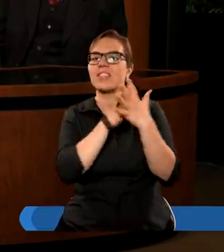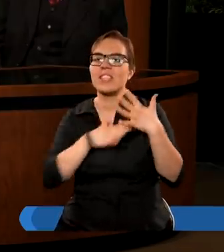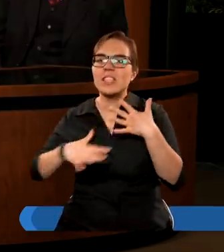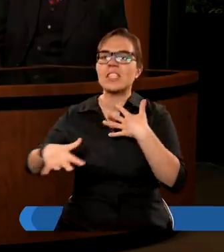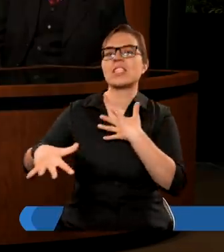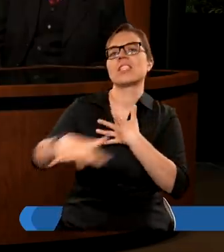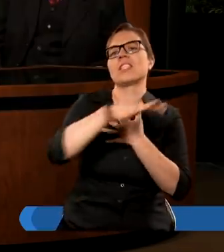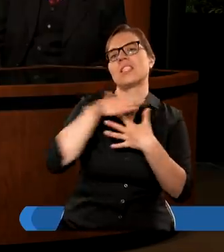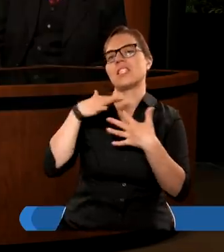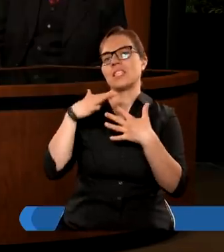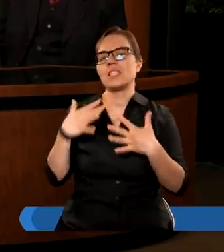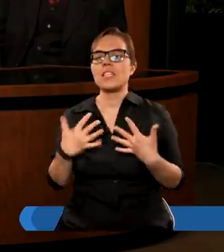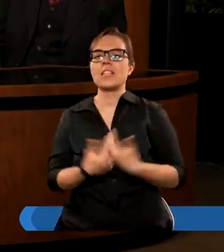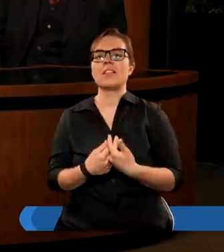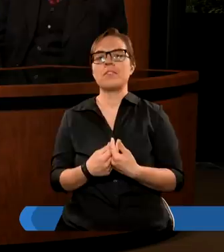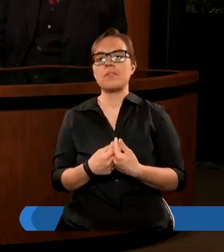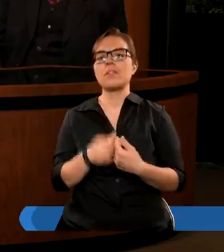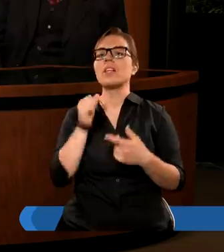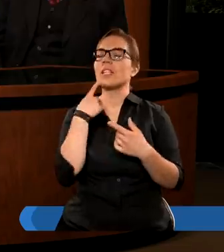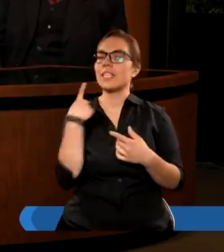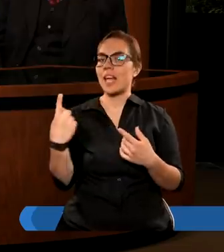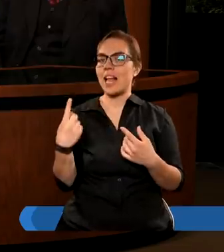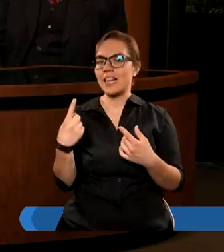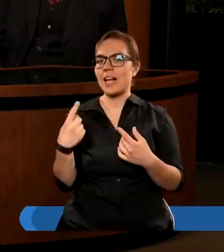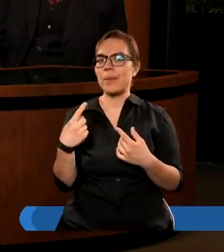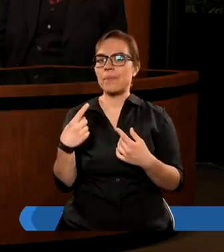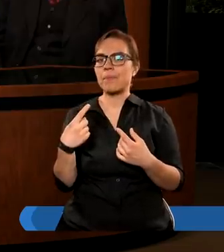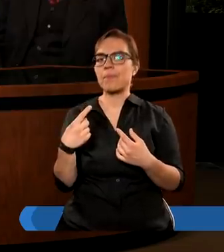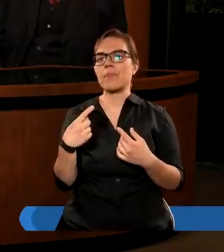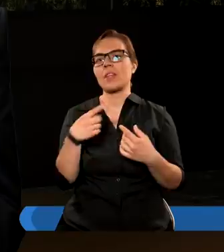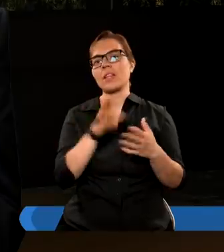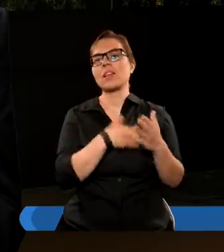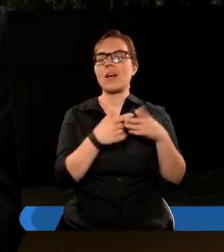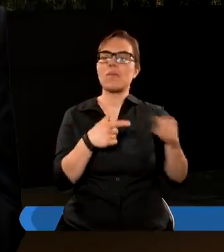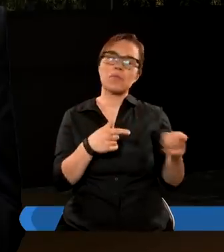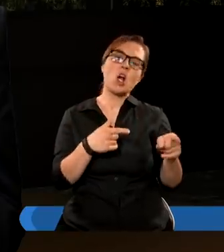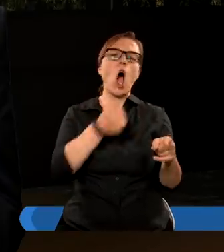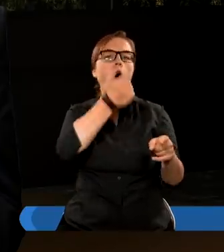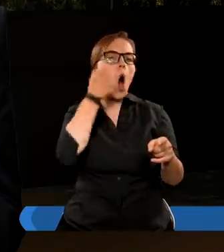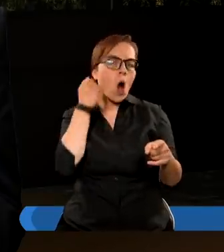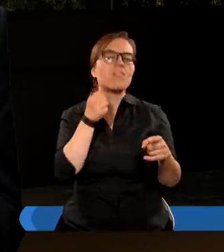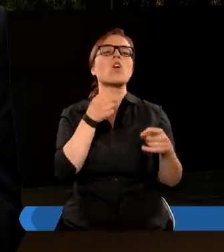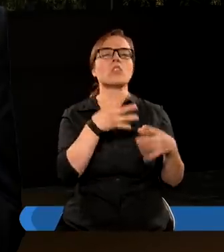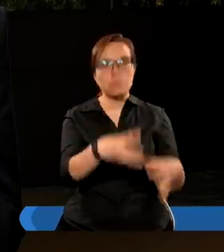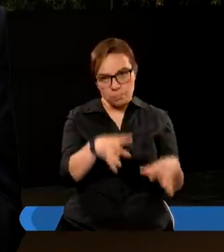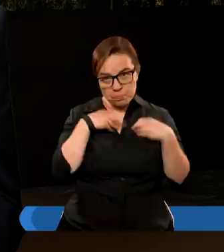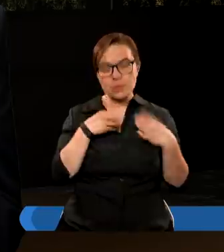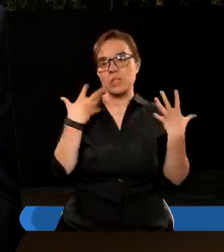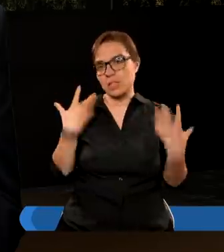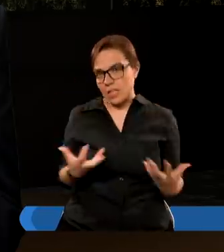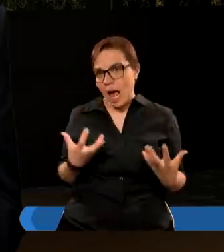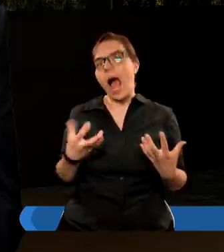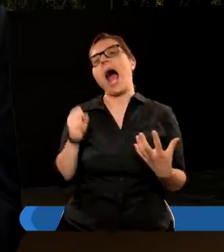obydwu, lecz jeden nie miał ochoty skorzystać z tej możliwości, a